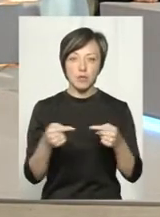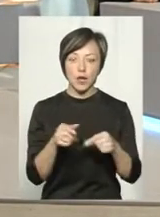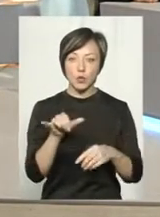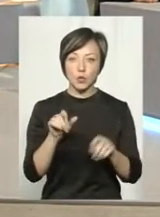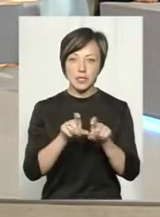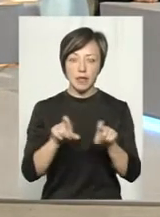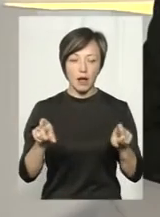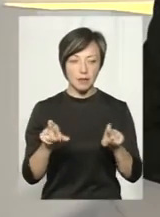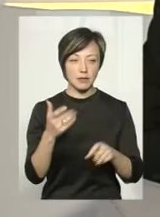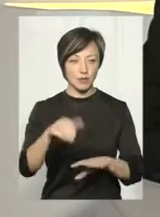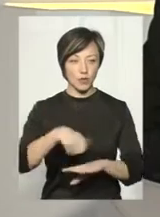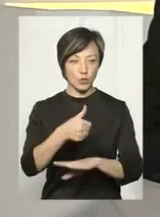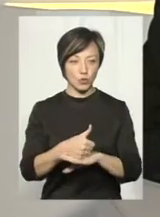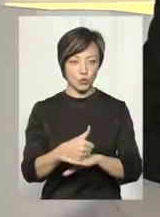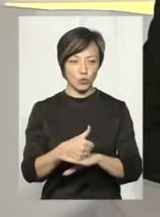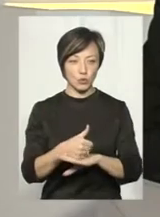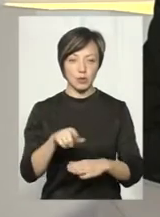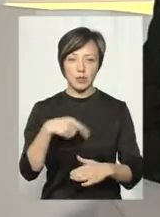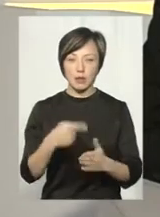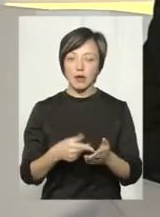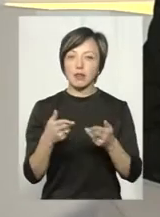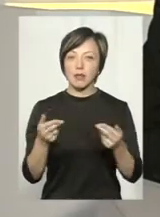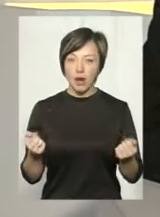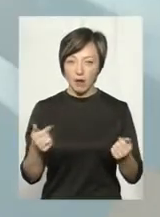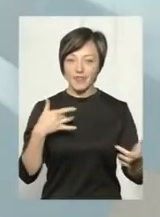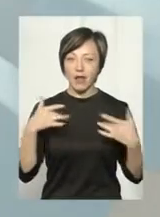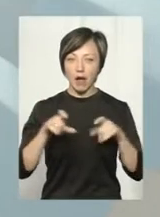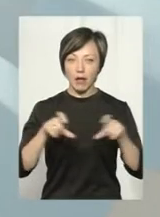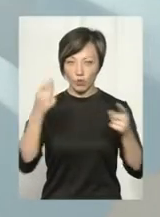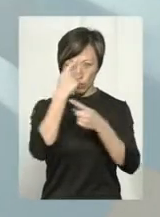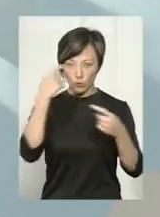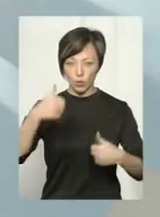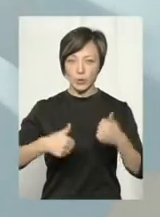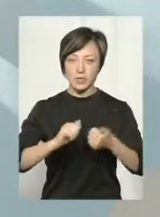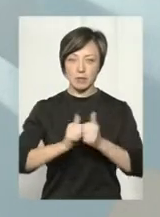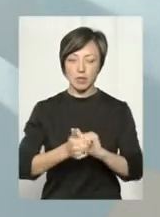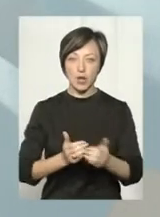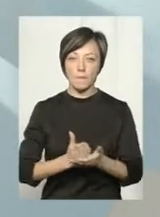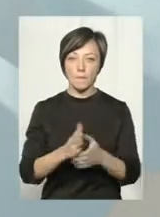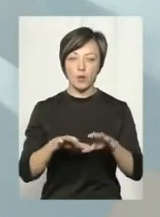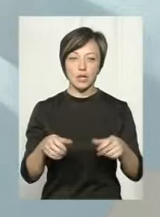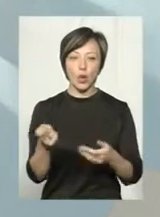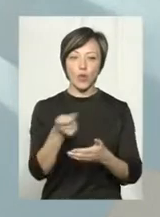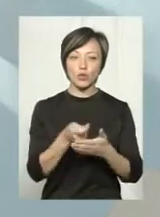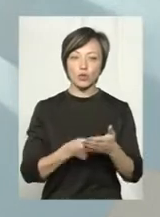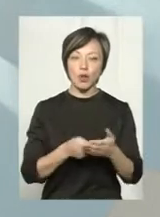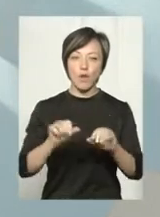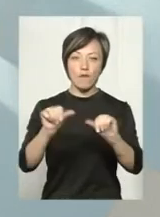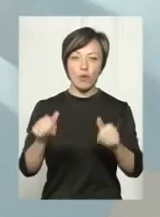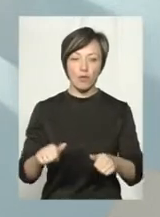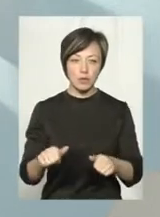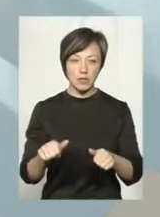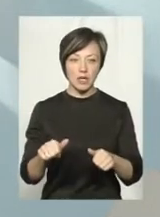закладі, який ви очолюєте? Так, в театрі оголошено конкурс на заміщення посади художника, оформлююча